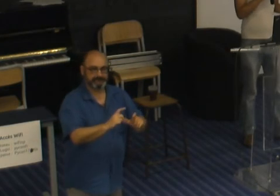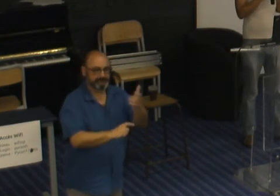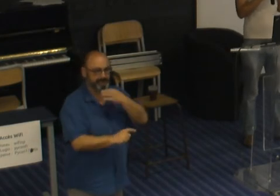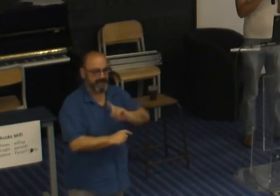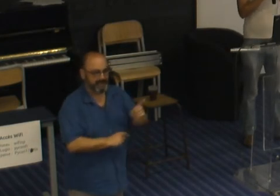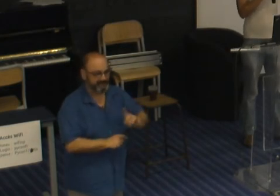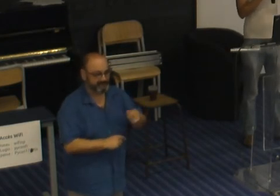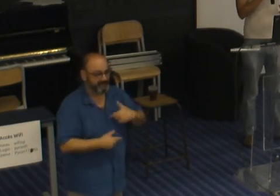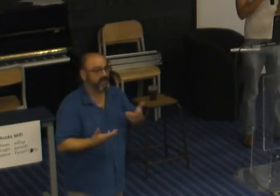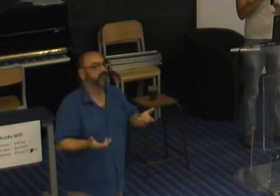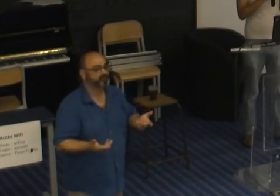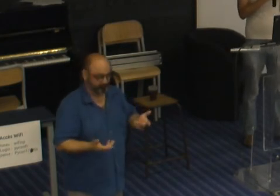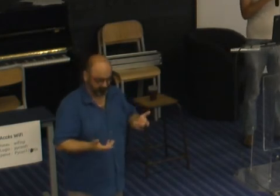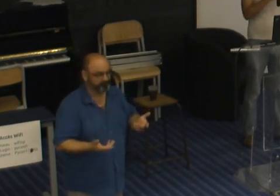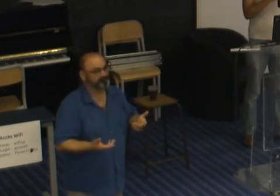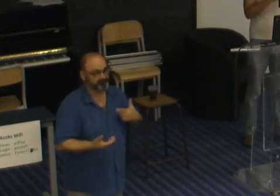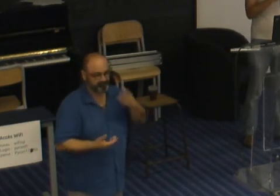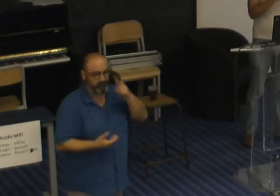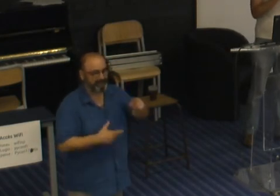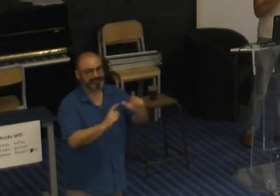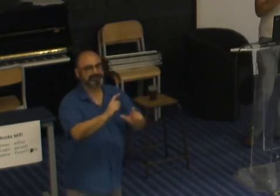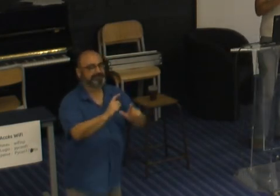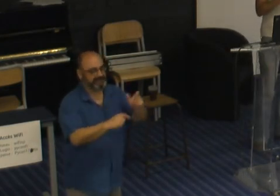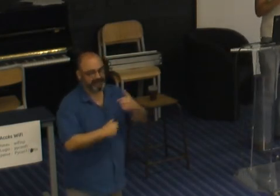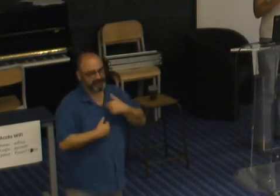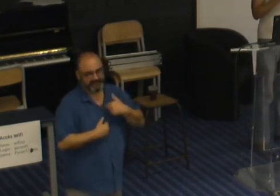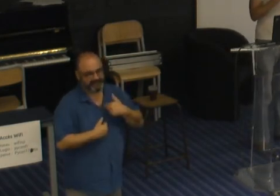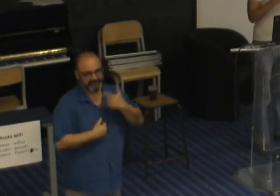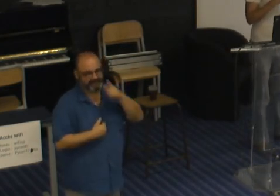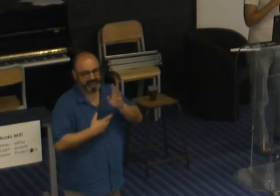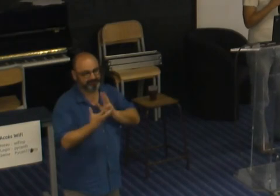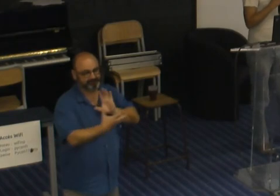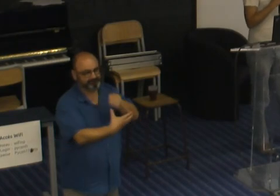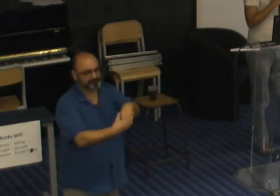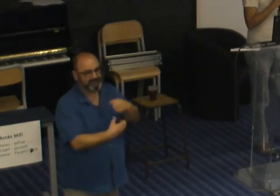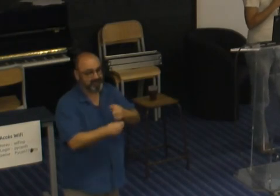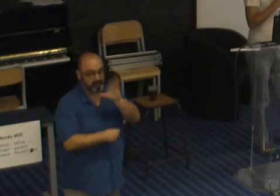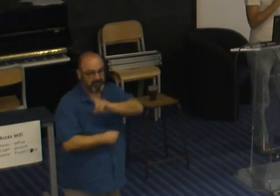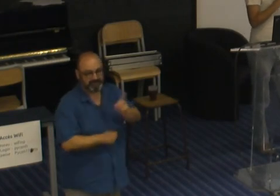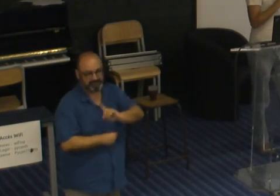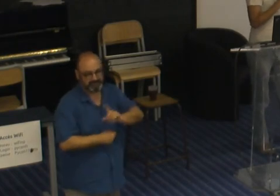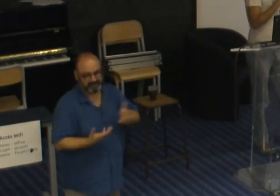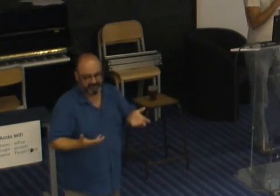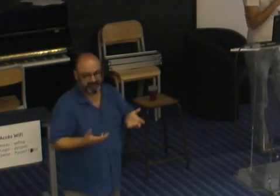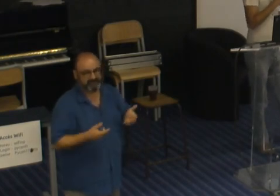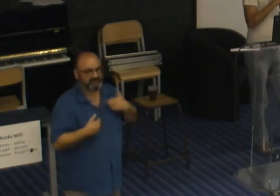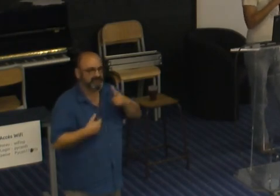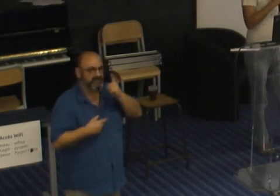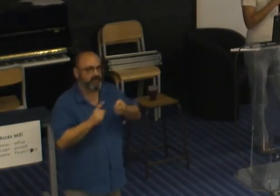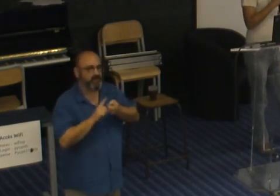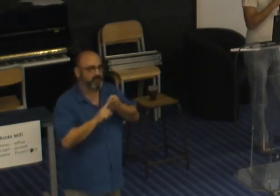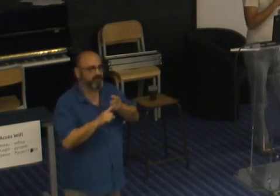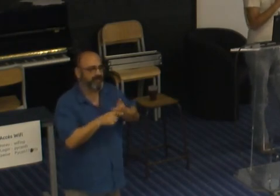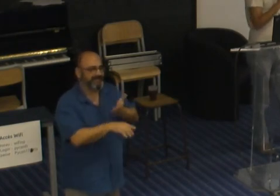certain que ce job vous serez jamais à l'aise de dehors de toute façon et je pense qu'il y une grosse partie de la discrimination